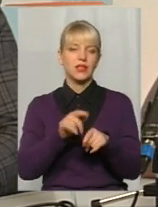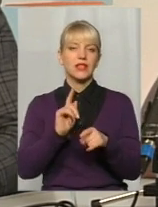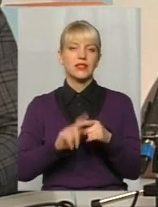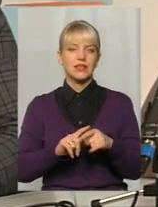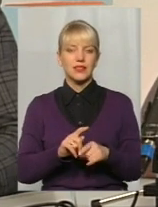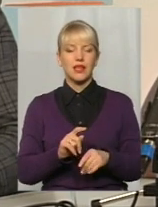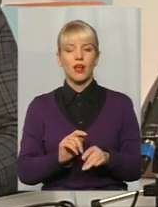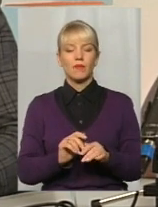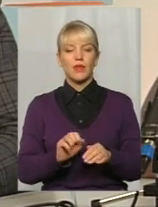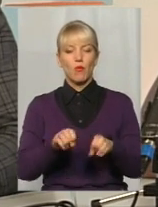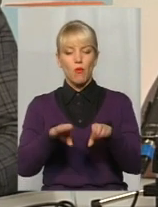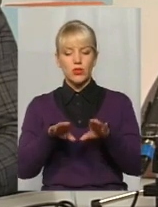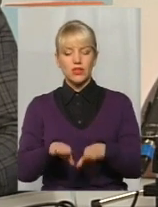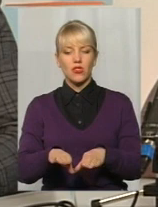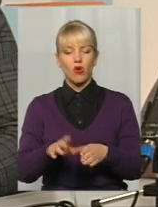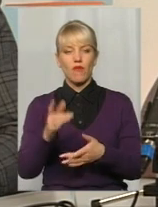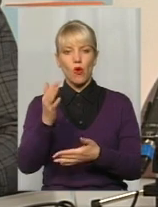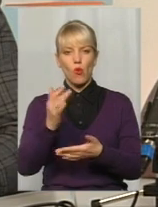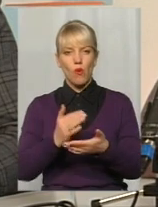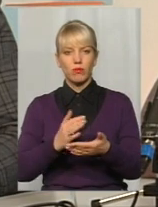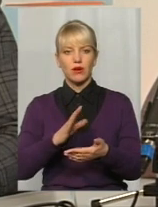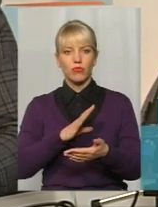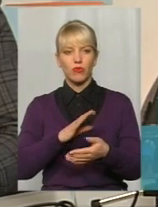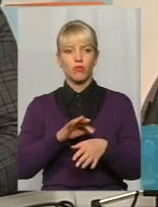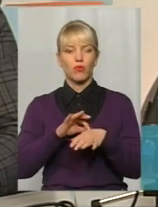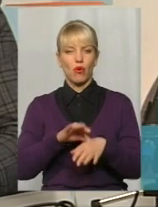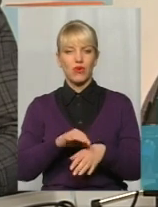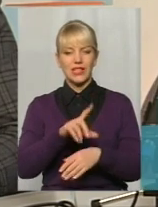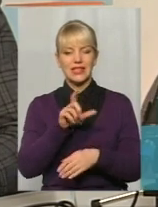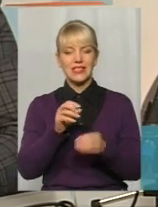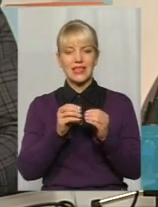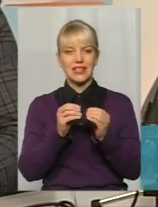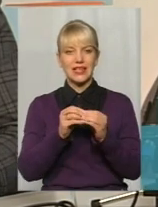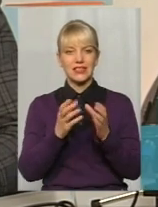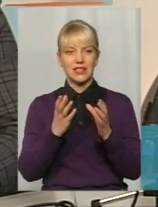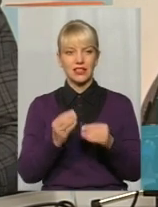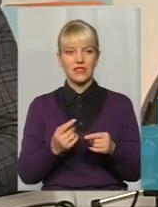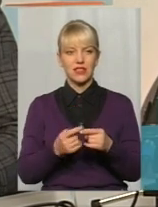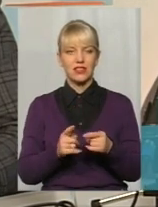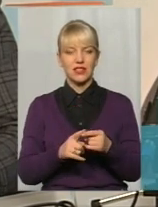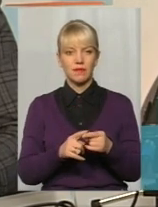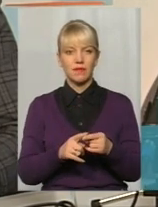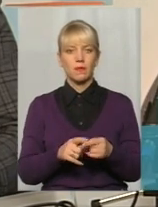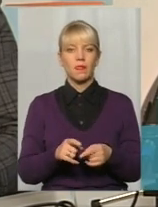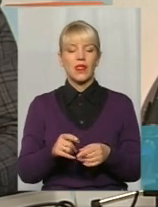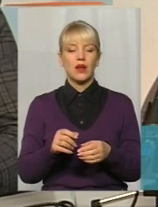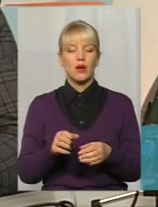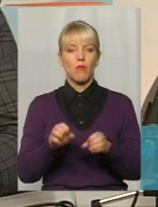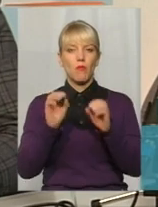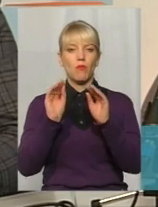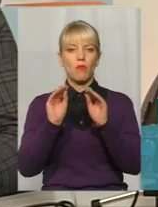облік цих постанов було проведено за 10 днів. Ці постанови постійно